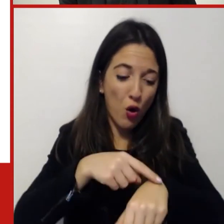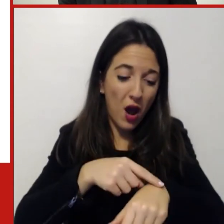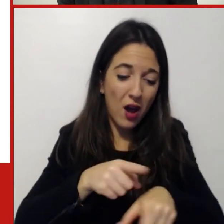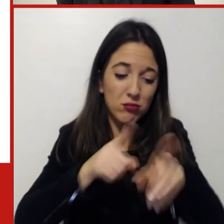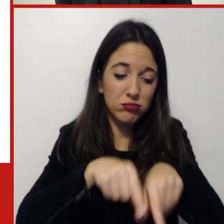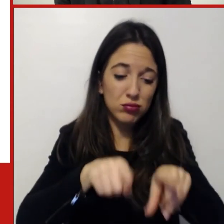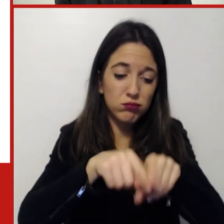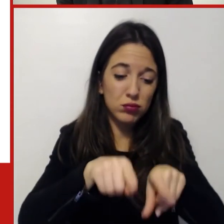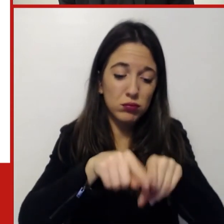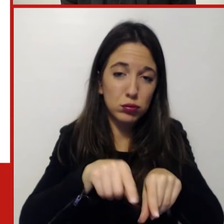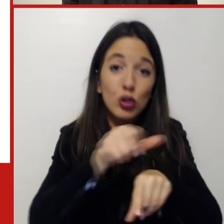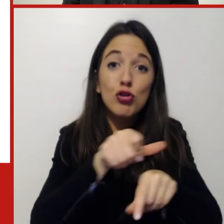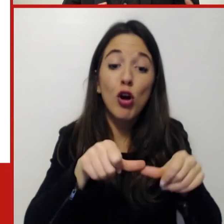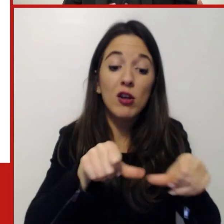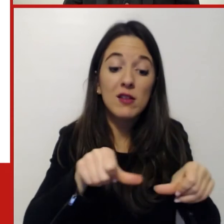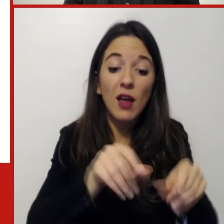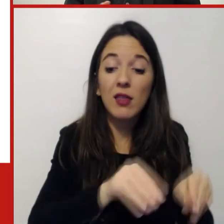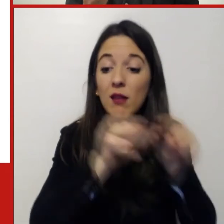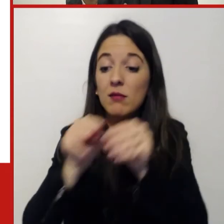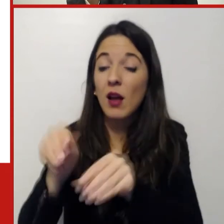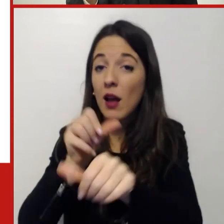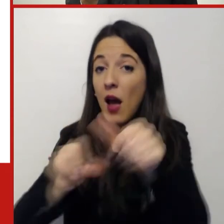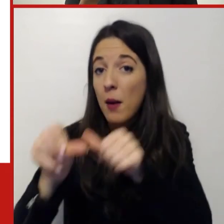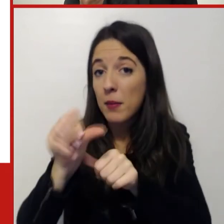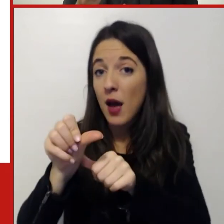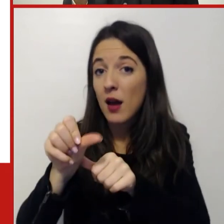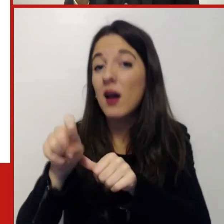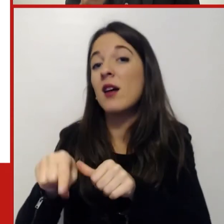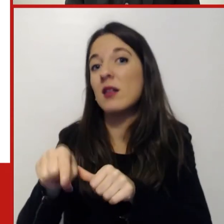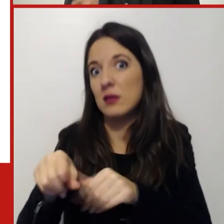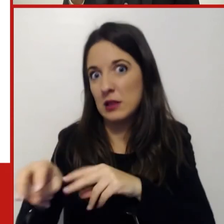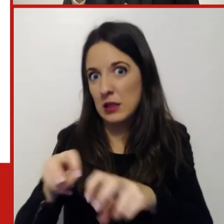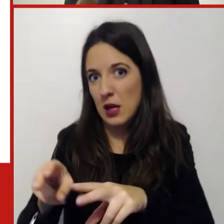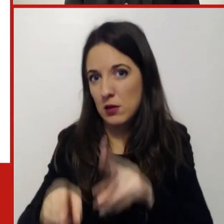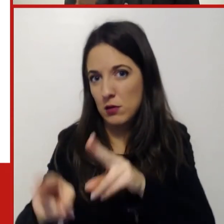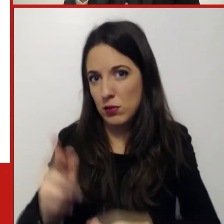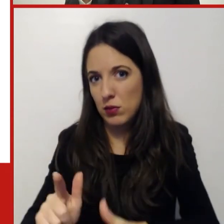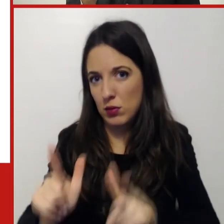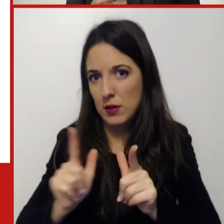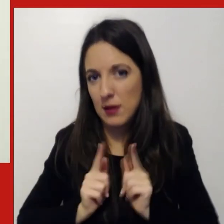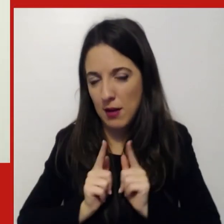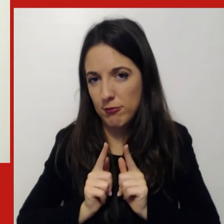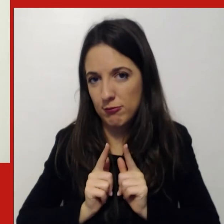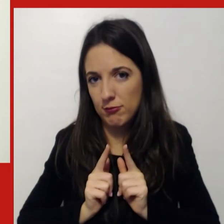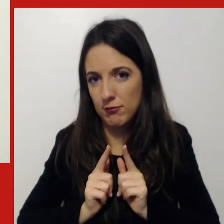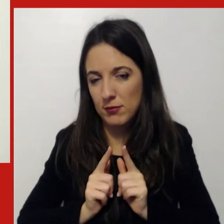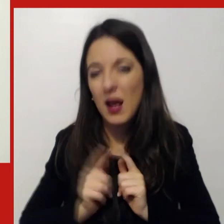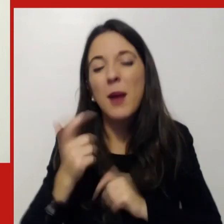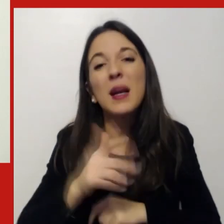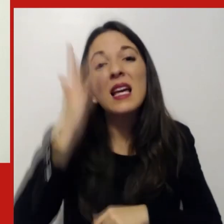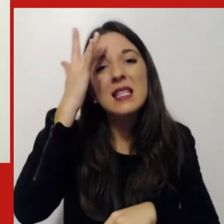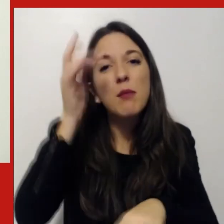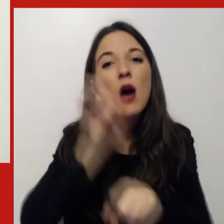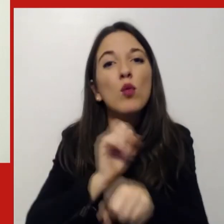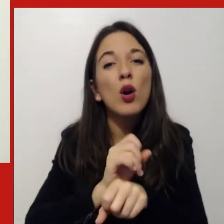più stress che non il vero vantaggio il vero vantaggio qual è? è quello di dare maggiore autonomia e quindi